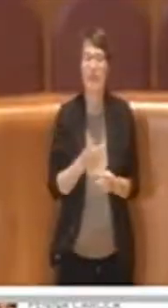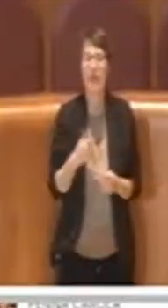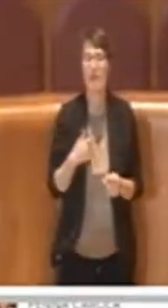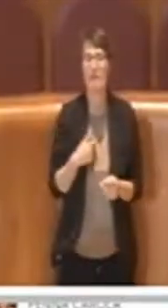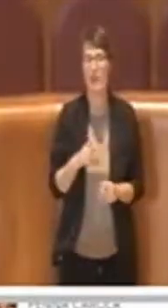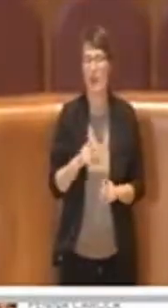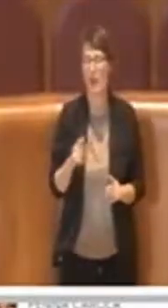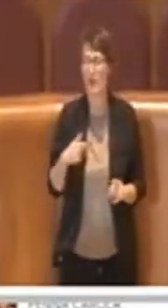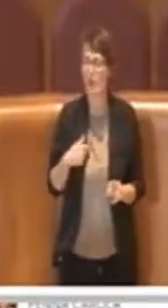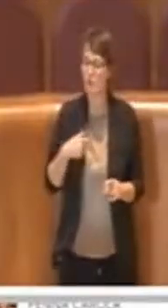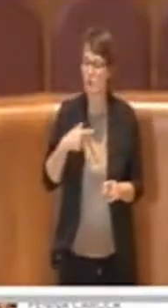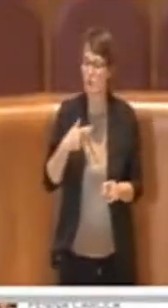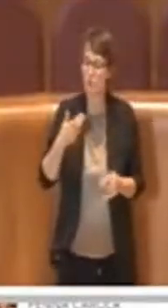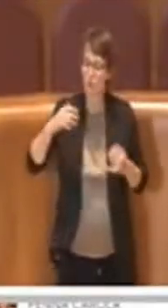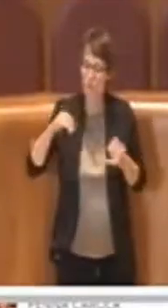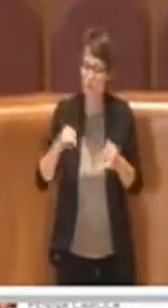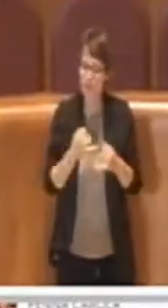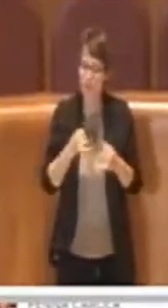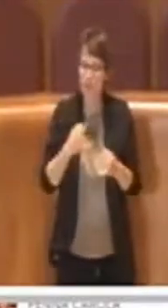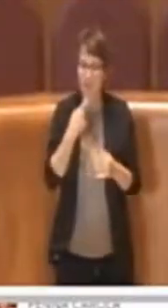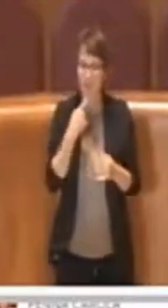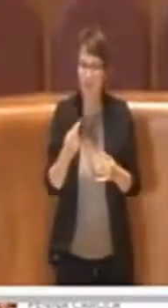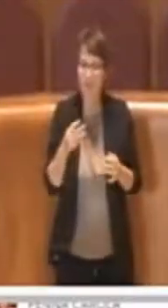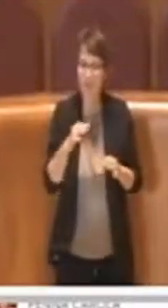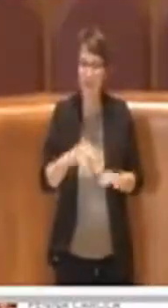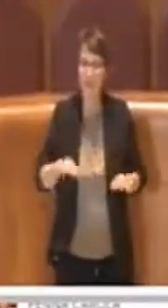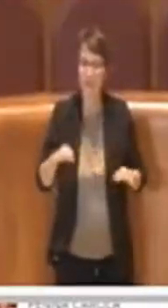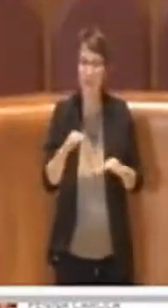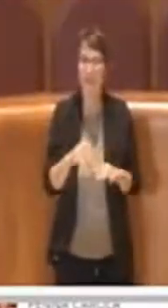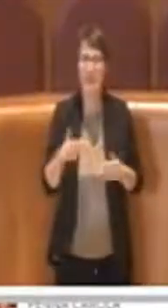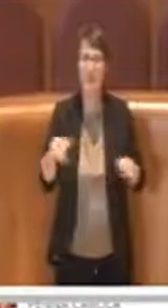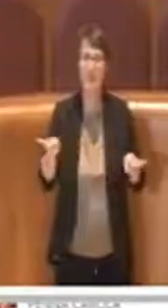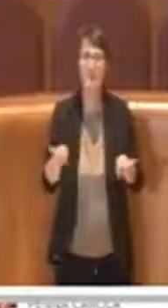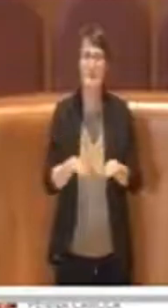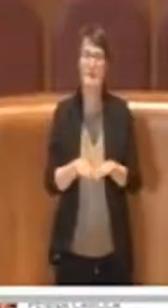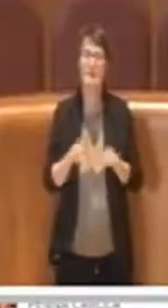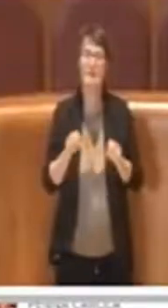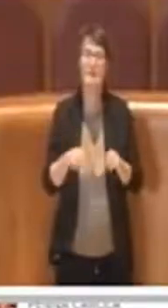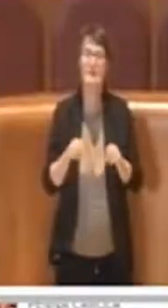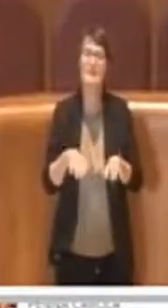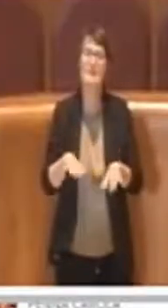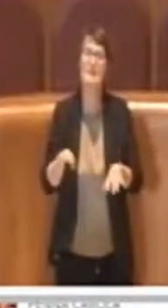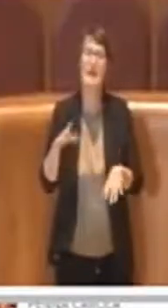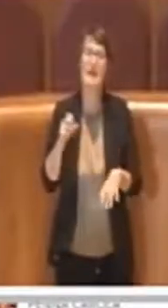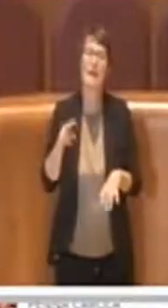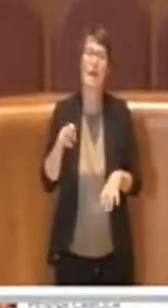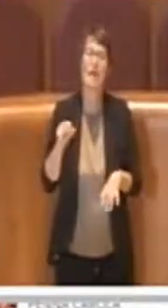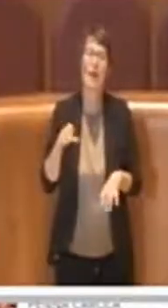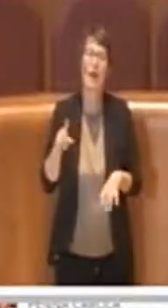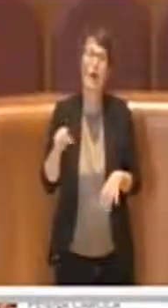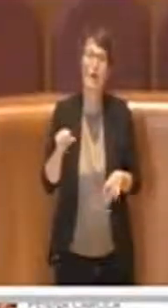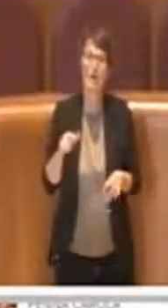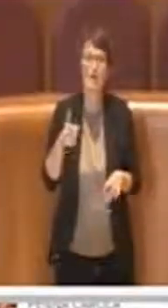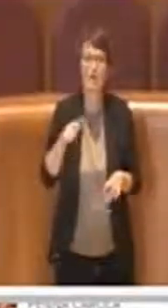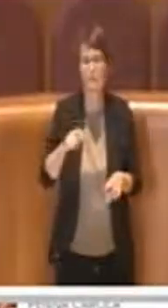mi dispiace ma sicuramente darà dispiacere molto di più ai cittadini che vivono lì nei pressi. Grazie Presidente.